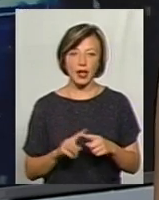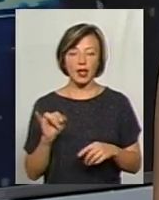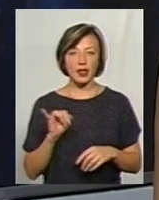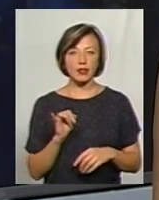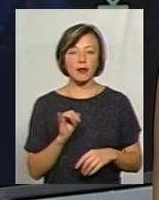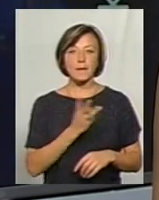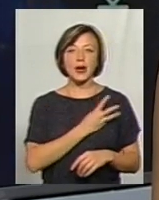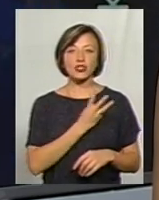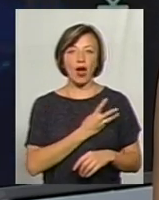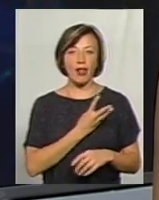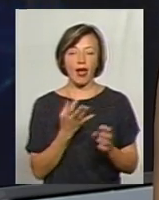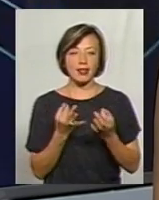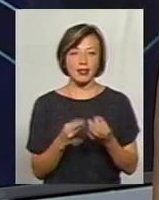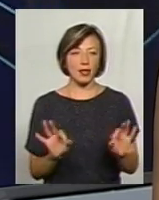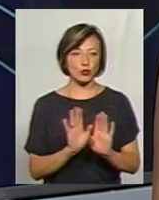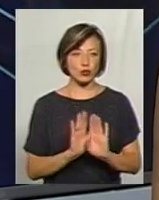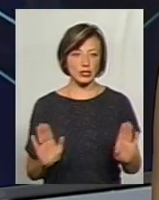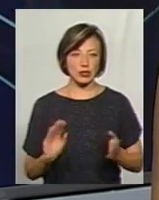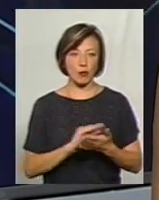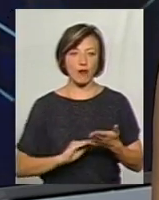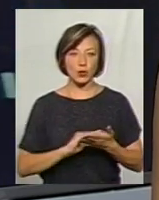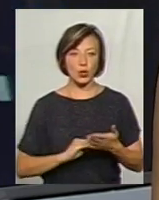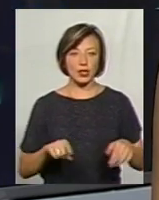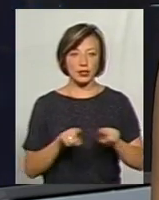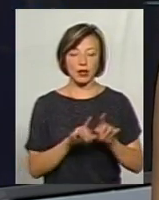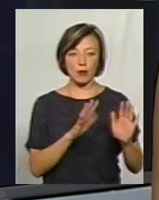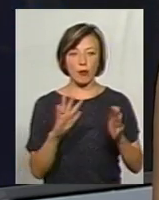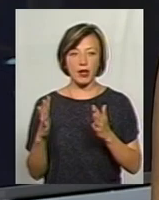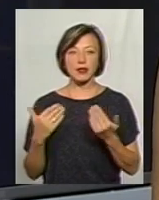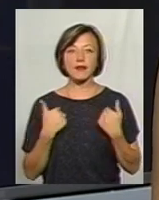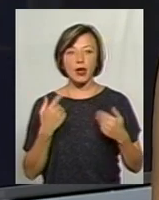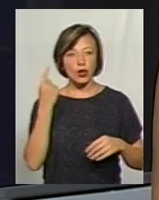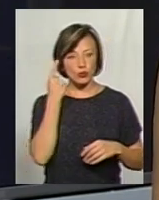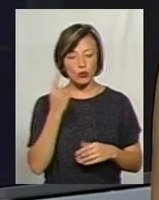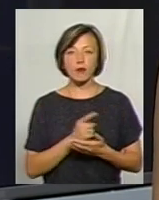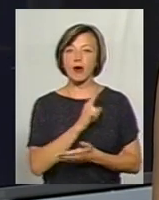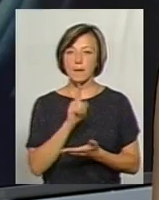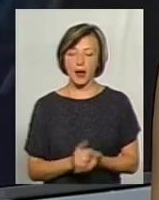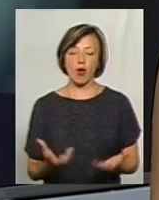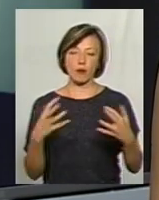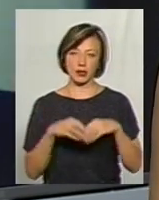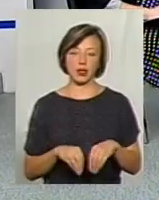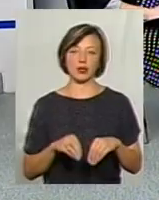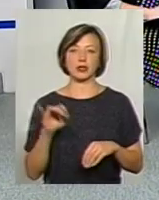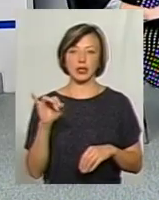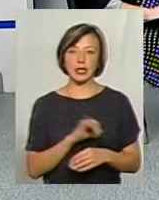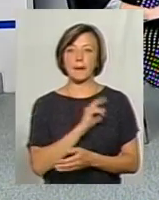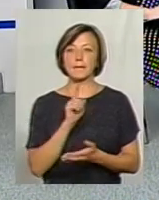бажання не допустити повторення таких моментів, я думаю, має об'єднати і має